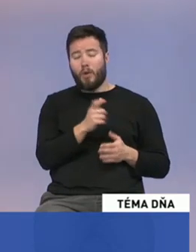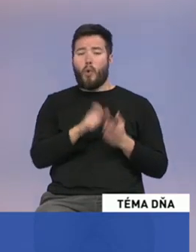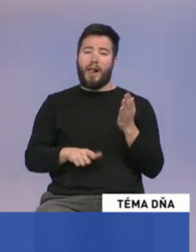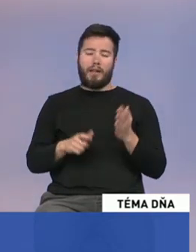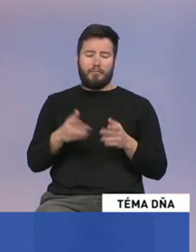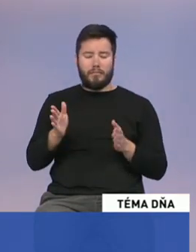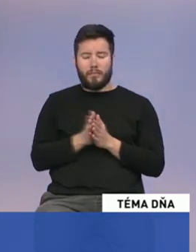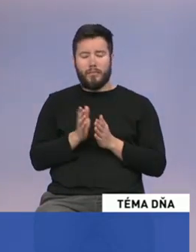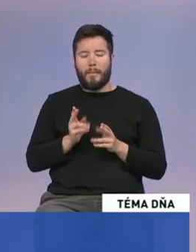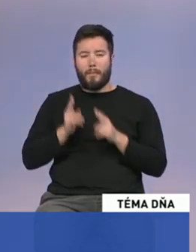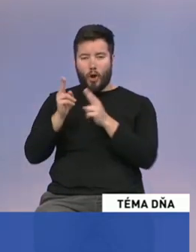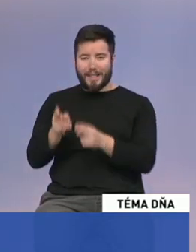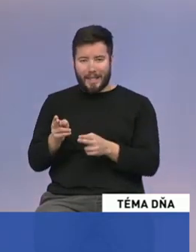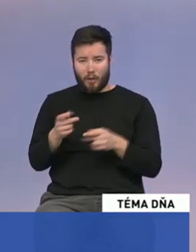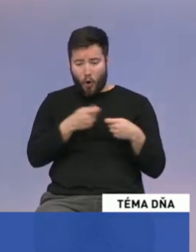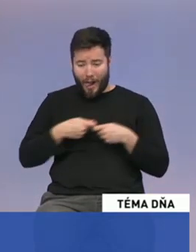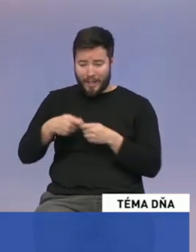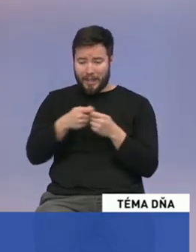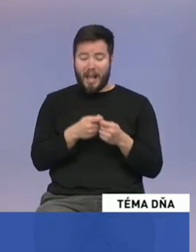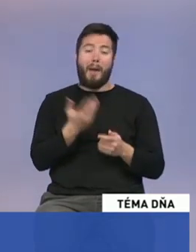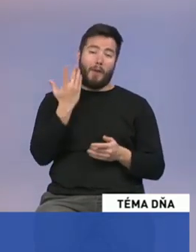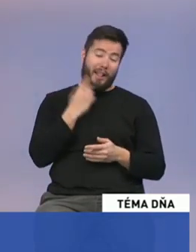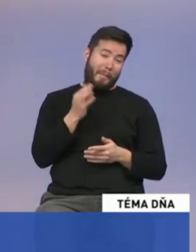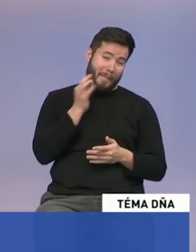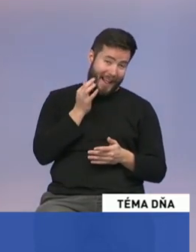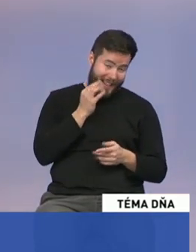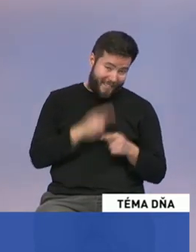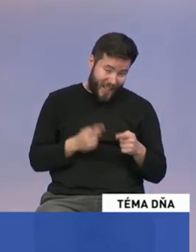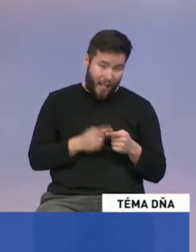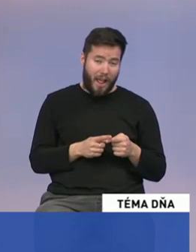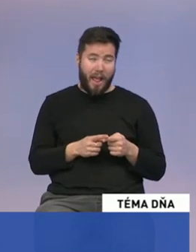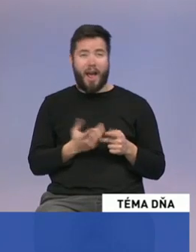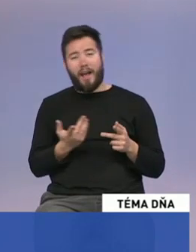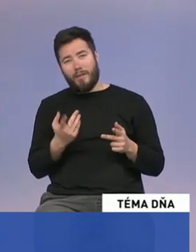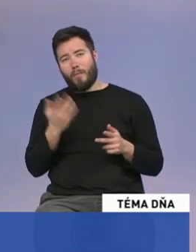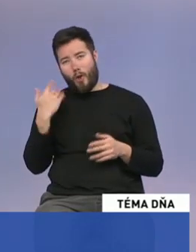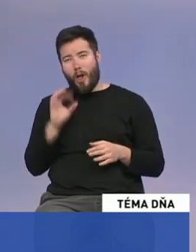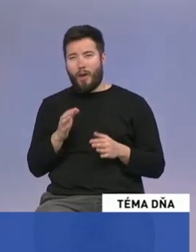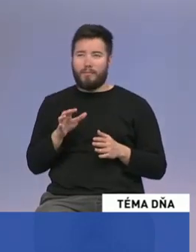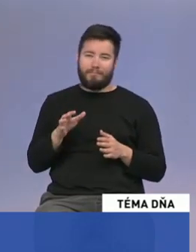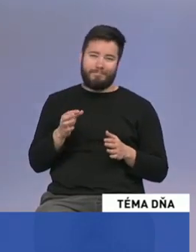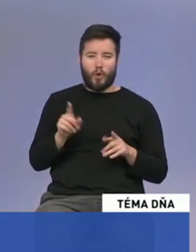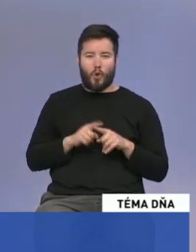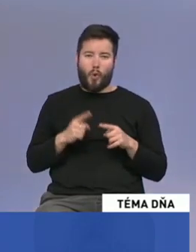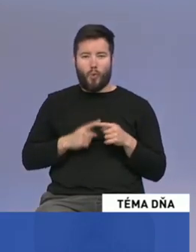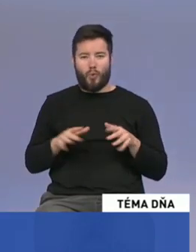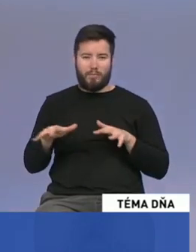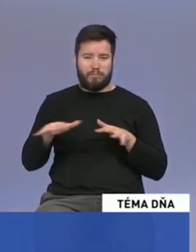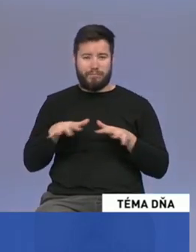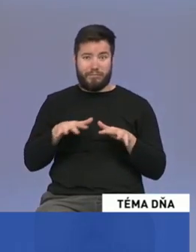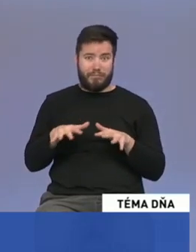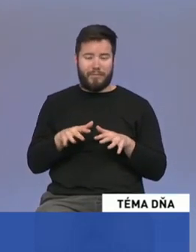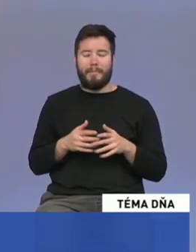pekné chvíľe, aj také, že sa troška triaslo. Ale po voľbách sa